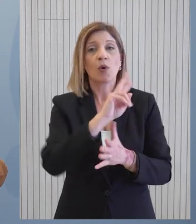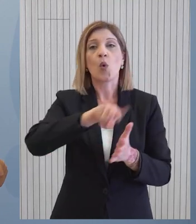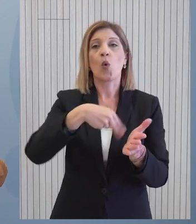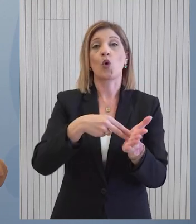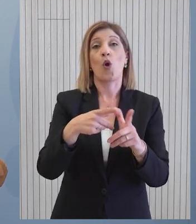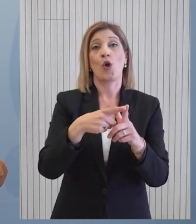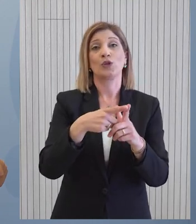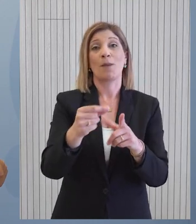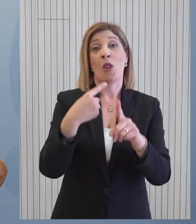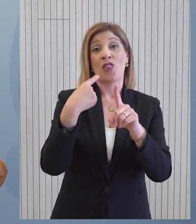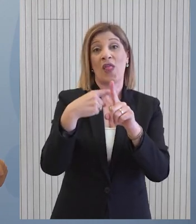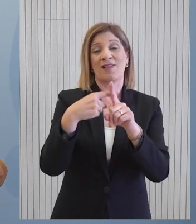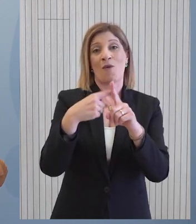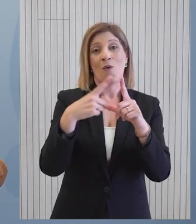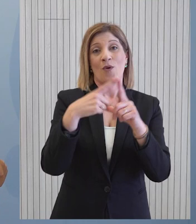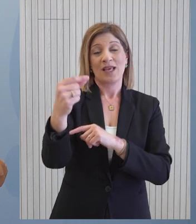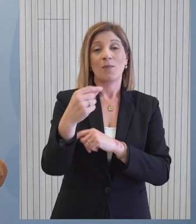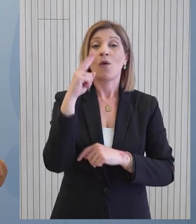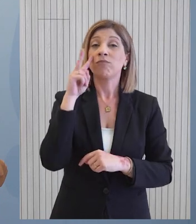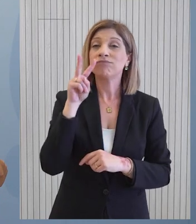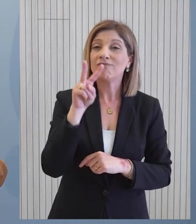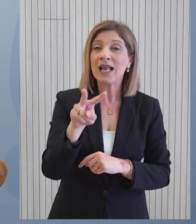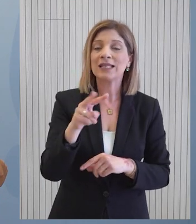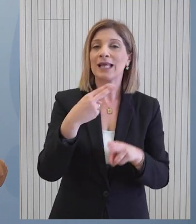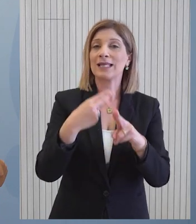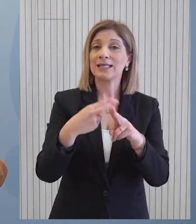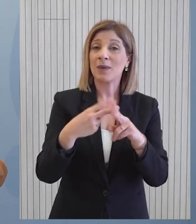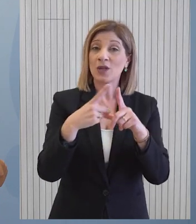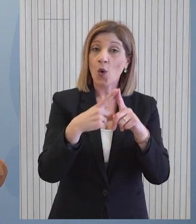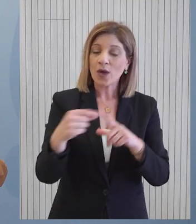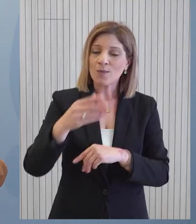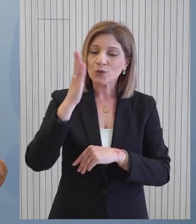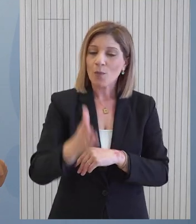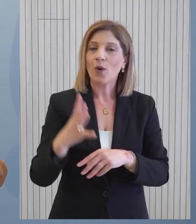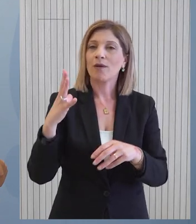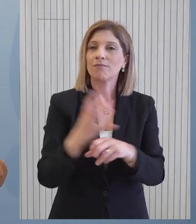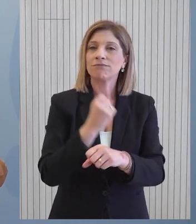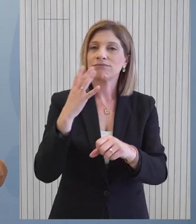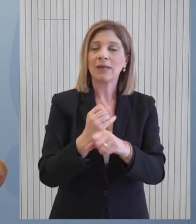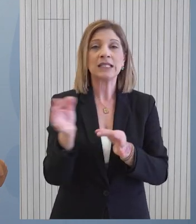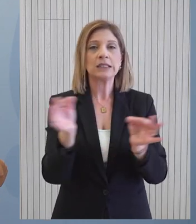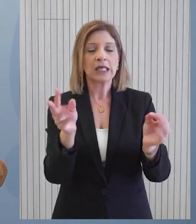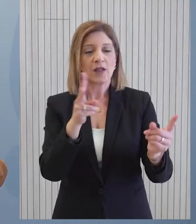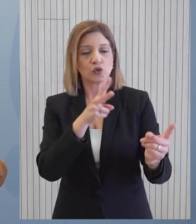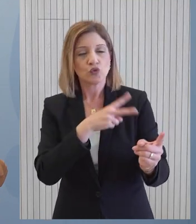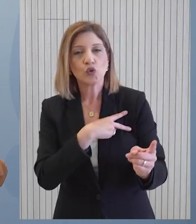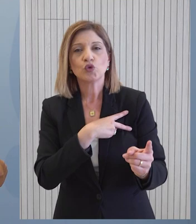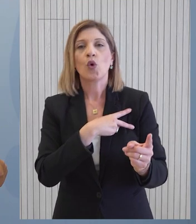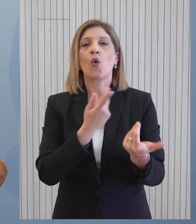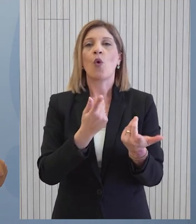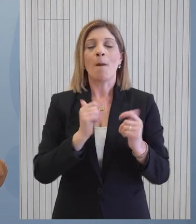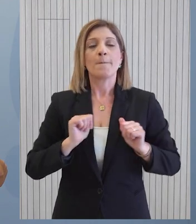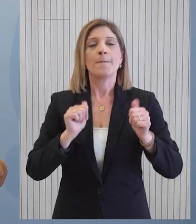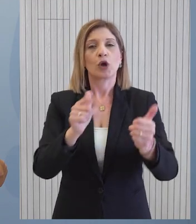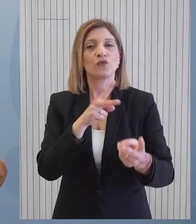ρόλο της χώρας μας στην περιοχή αναδεικνύουν το τι μπορεί να πετύχει η χώρα μας μέσα από ορθό σχεδιασμό, μέσα από την ανάληψη κατάλληλων